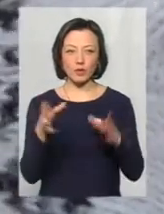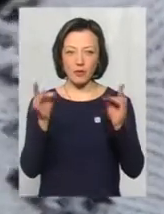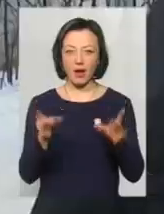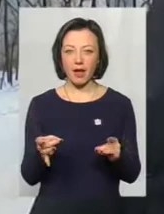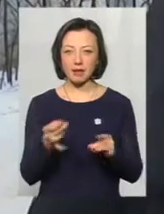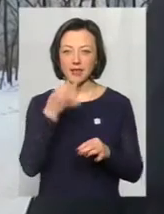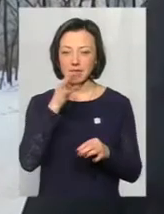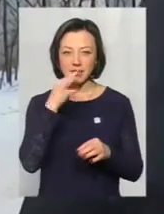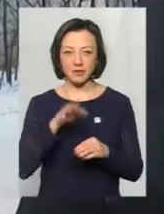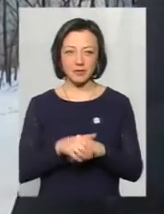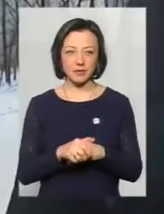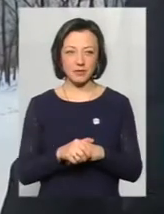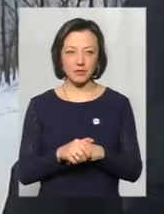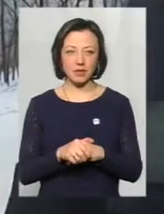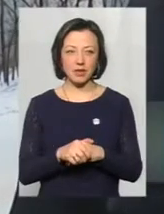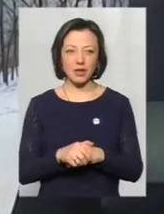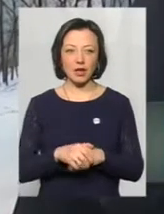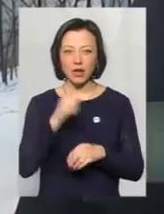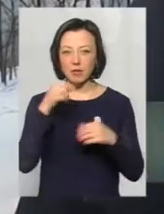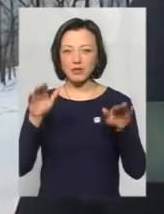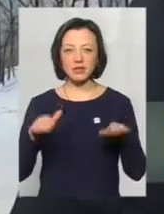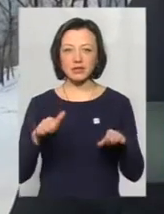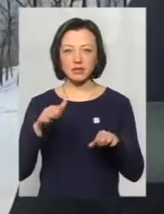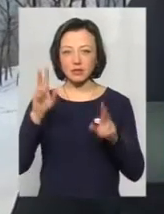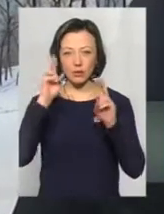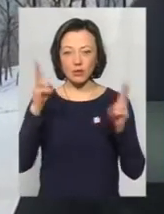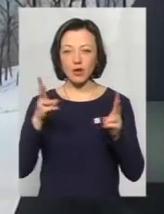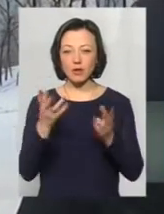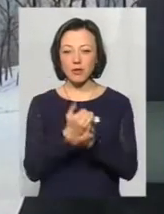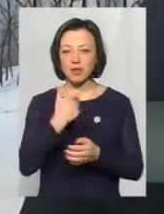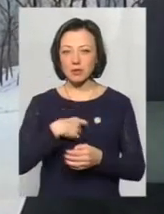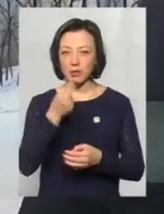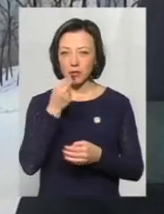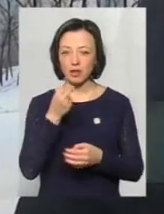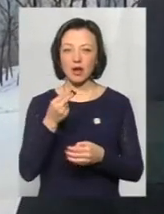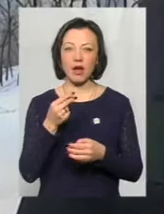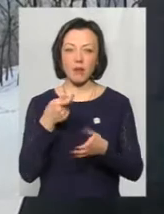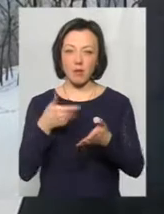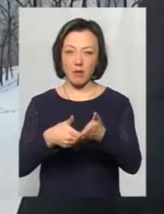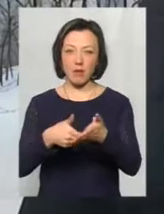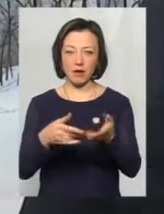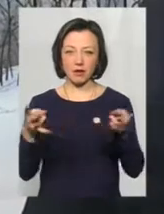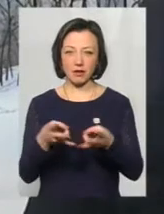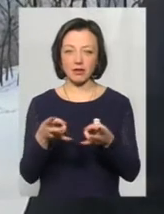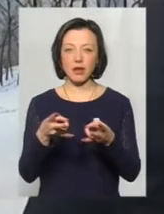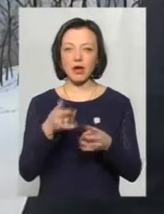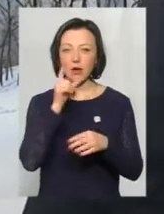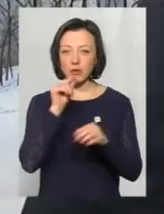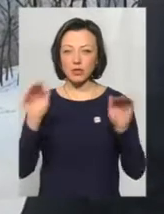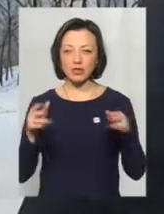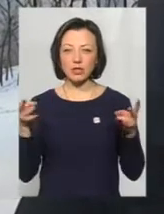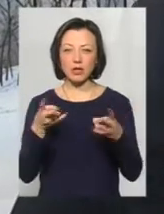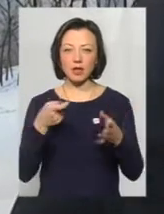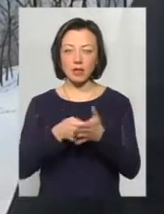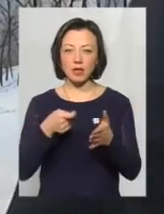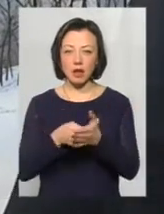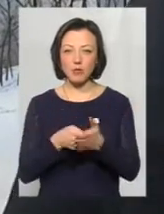насінням. Вони розучилися і добувати собі пищу, і зігрітися, тому наша задача – допомогати їм в цьому, звісно. Тобто птіців треба підкармлювати,